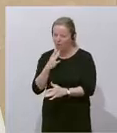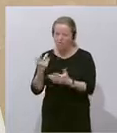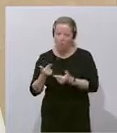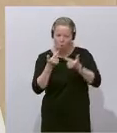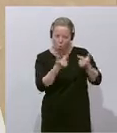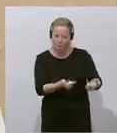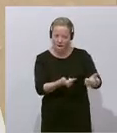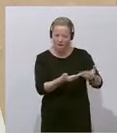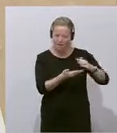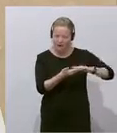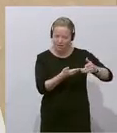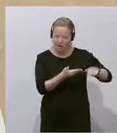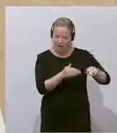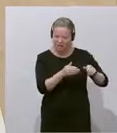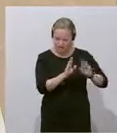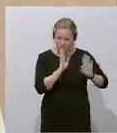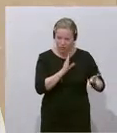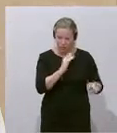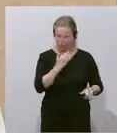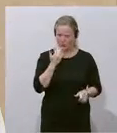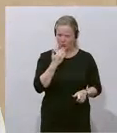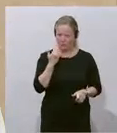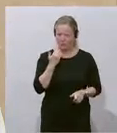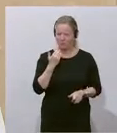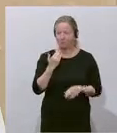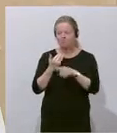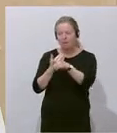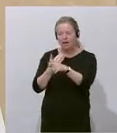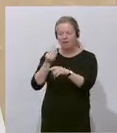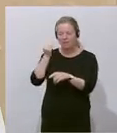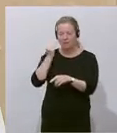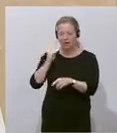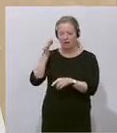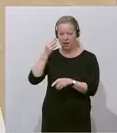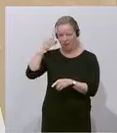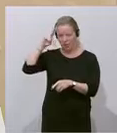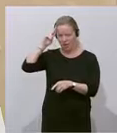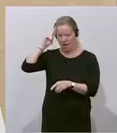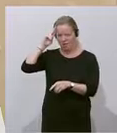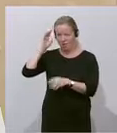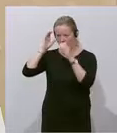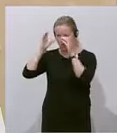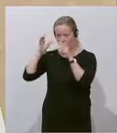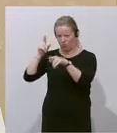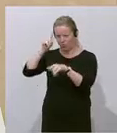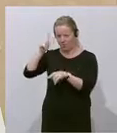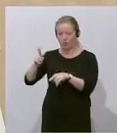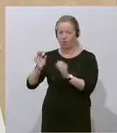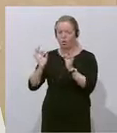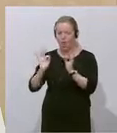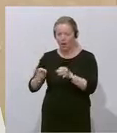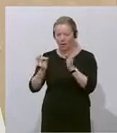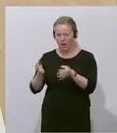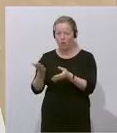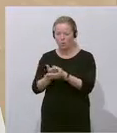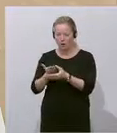verehrte Damen und Herren von der ÖVP, vielleicht wissen manche von Ihnen sogar, dass diese Originalunterlagen nach wie vor in der